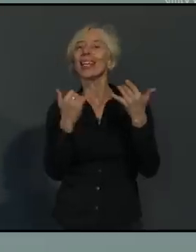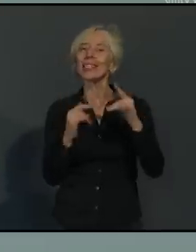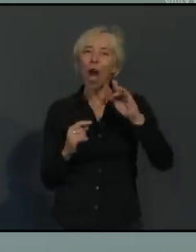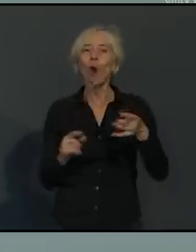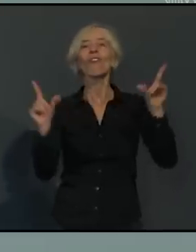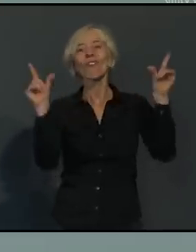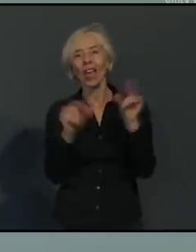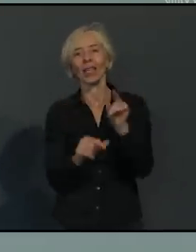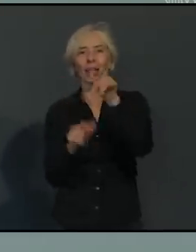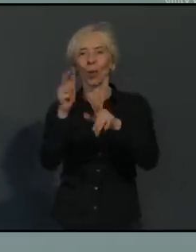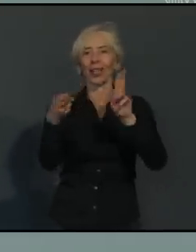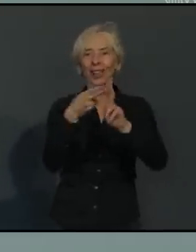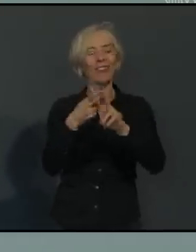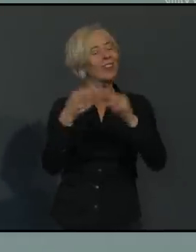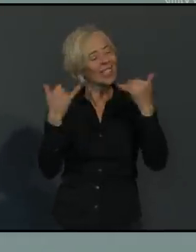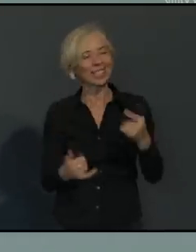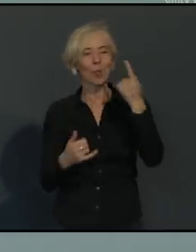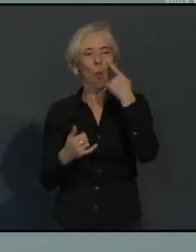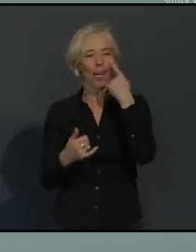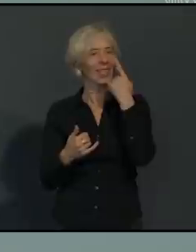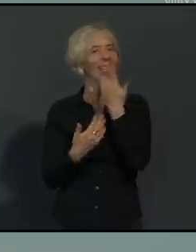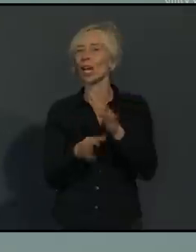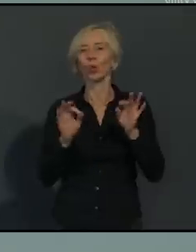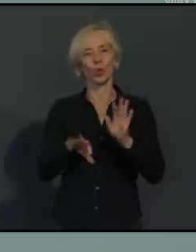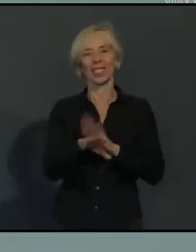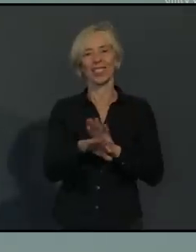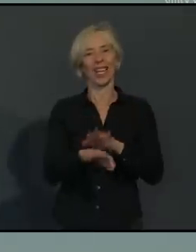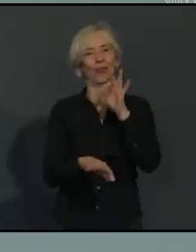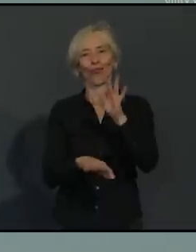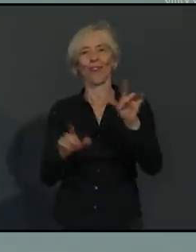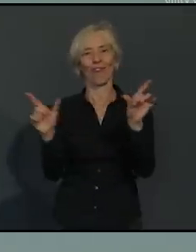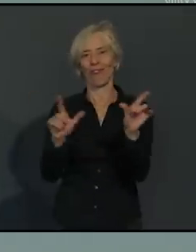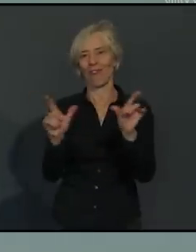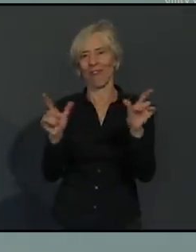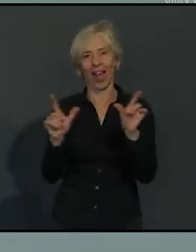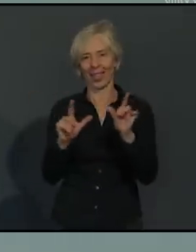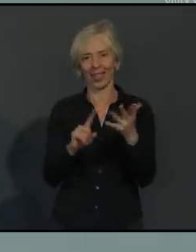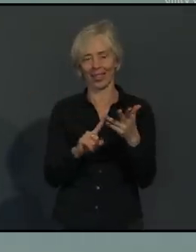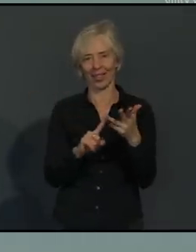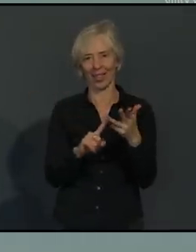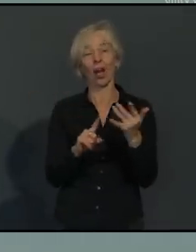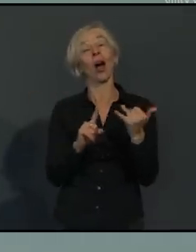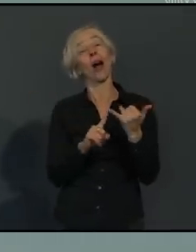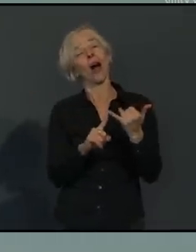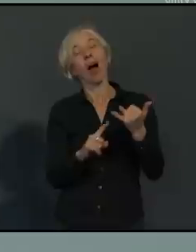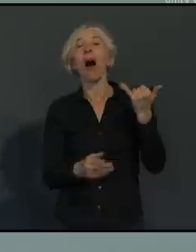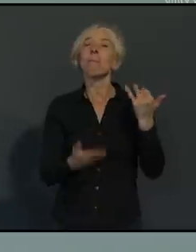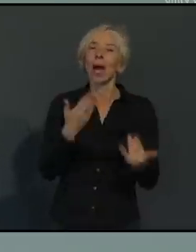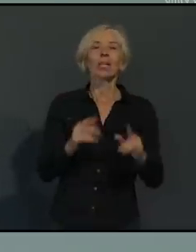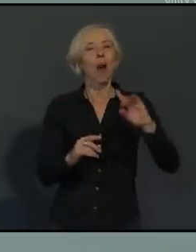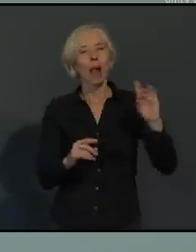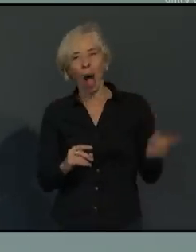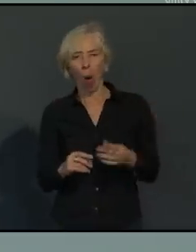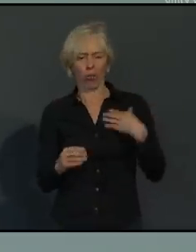feiern. Denken Sie daran, dass auch Atteste, die uns zum Teil vorgelegt werden, die angeblich von einer Mund